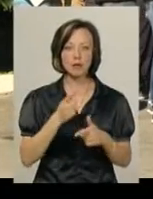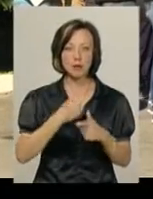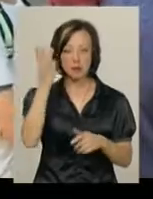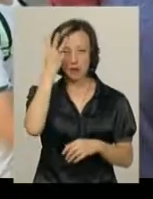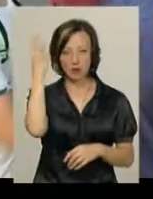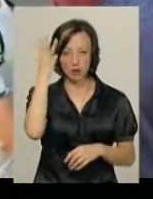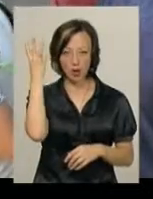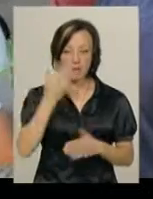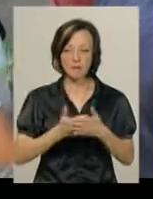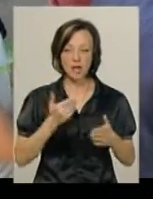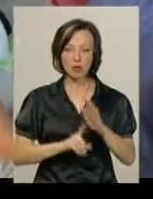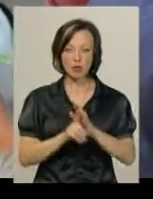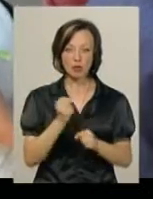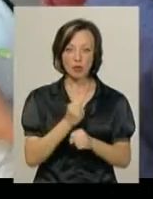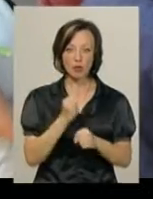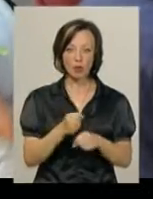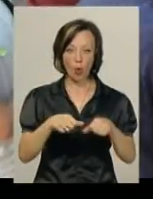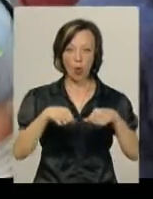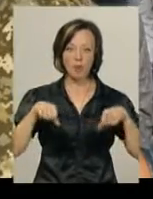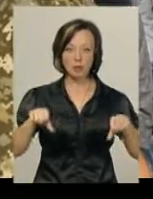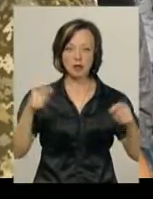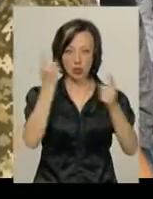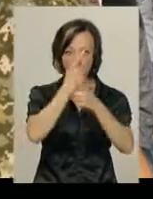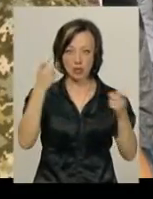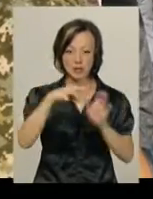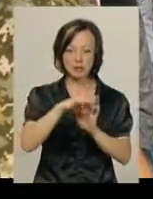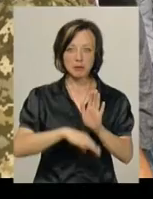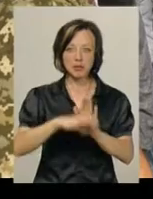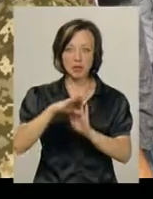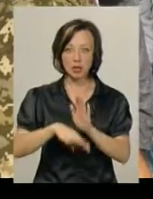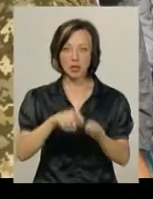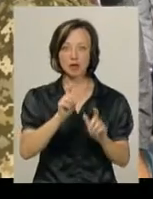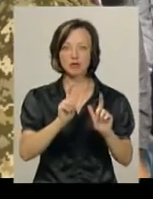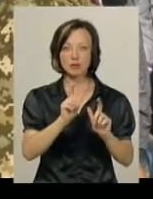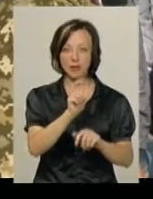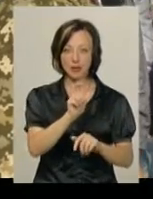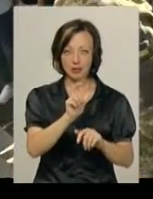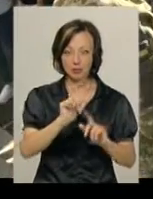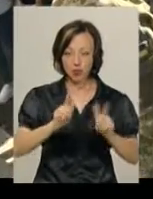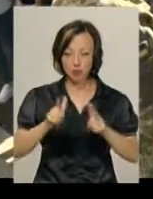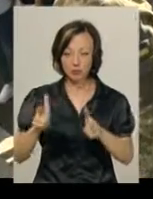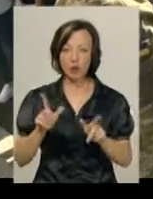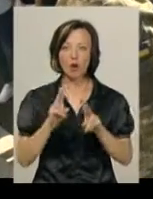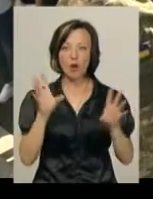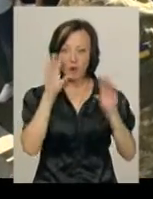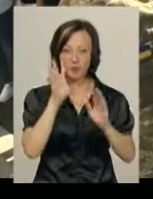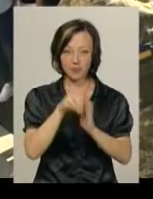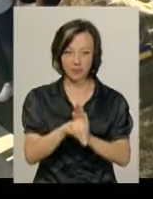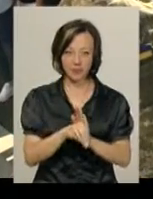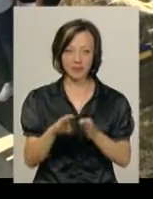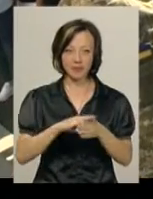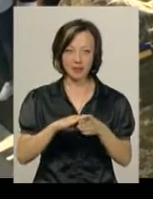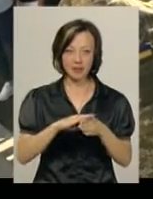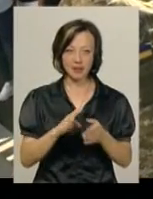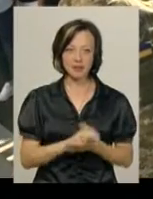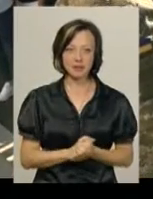Хмельницького. Перед початком роботи мандатної комісії оголошують списки абітурієнтів, які склали вступні іспити. Сайник Андрій, чи сайник?